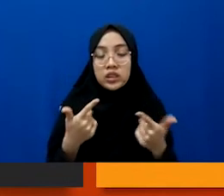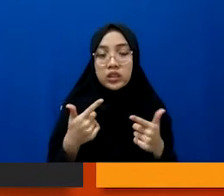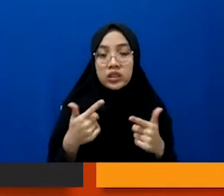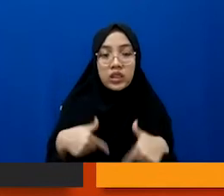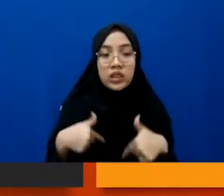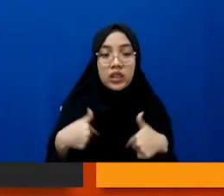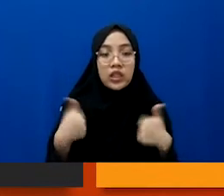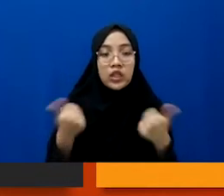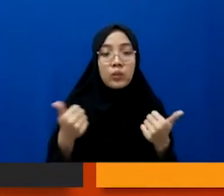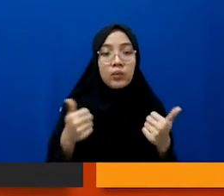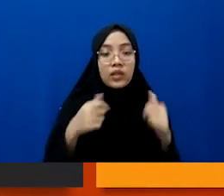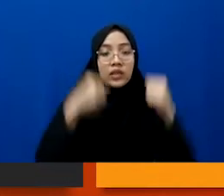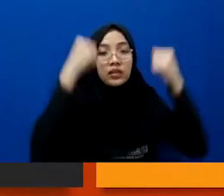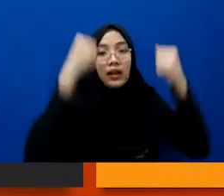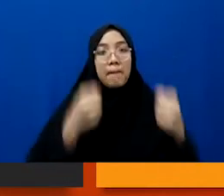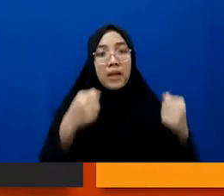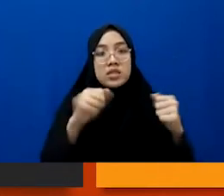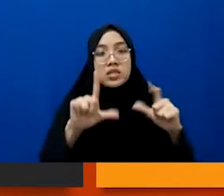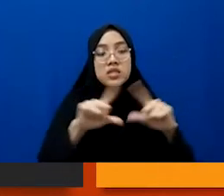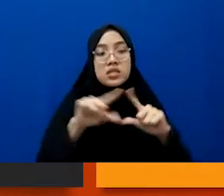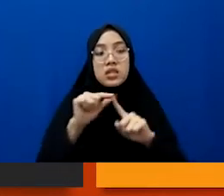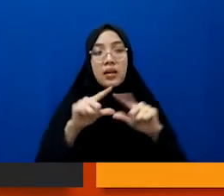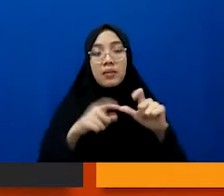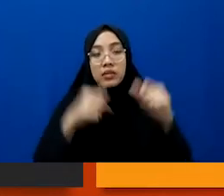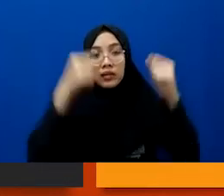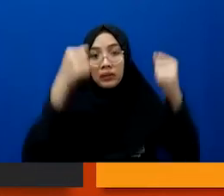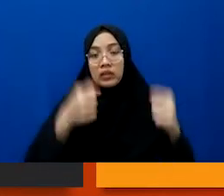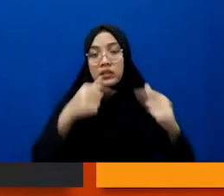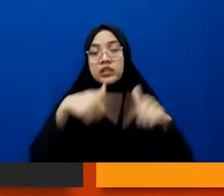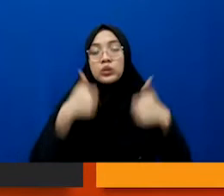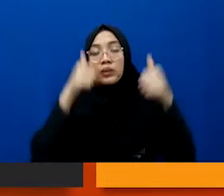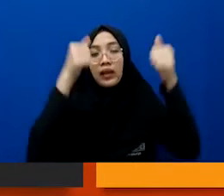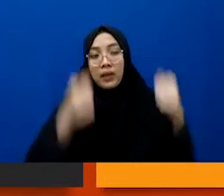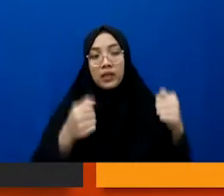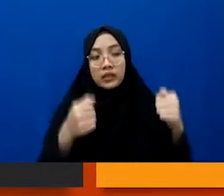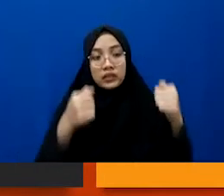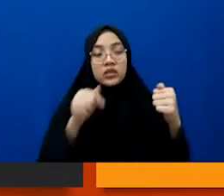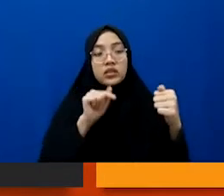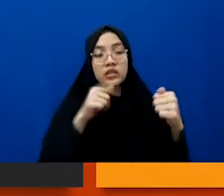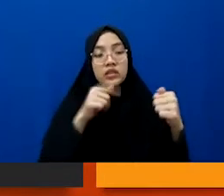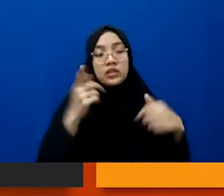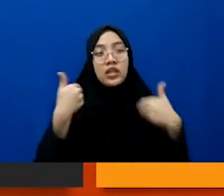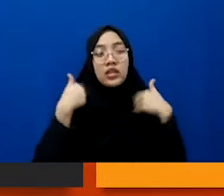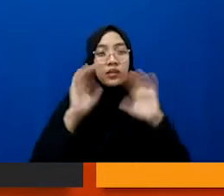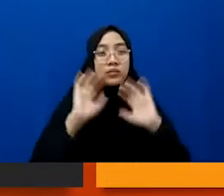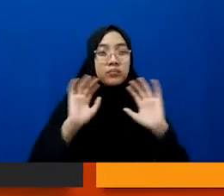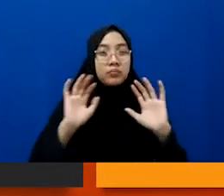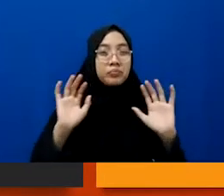kehidupan di lapas misalnya kehidupan di lapas kan ada banyak tuh